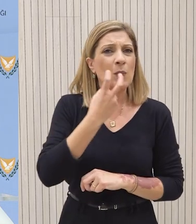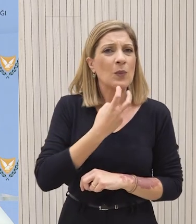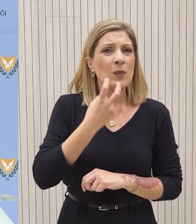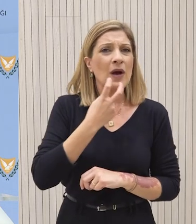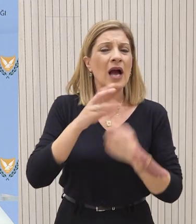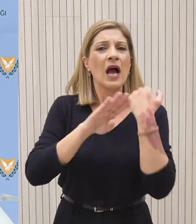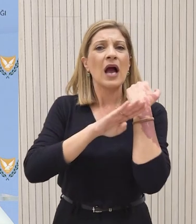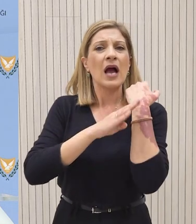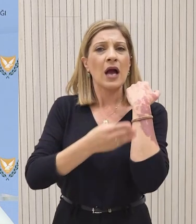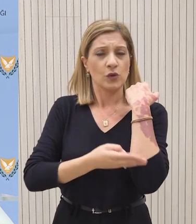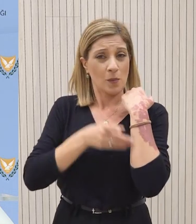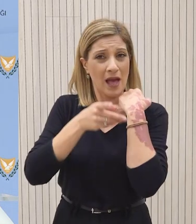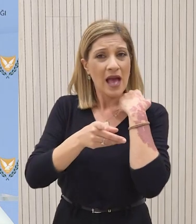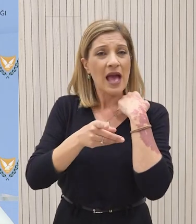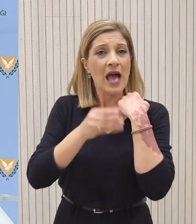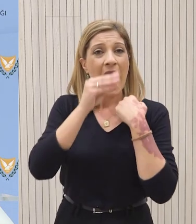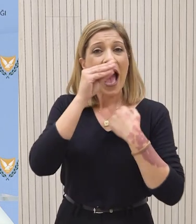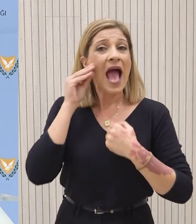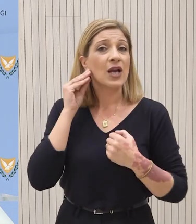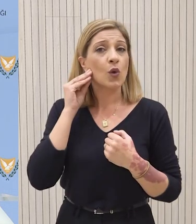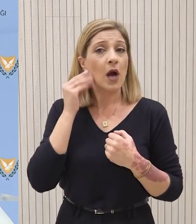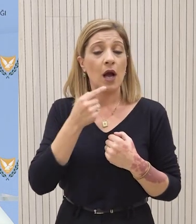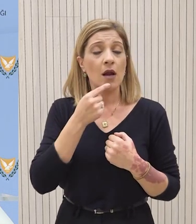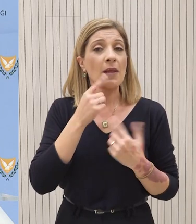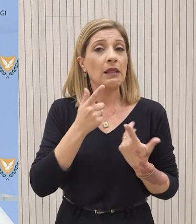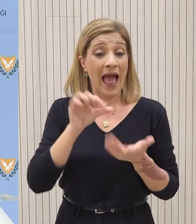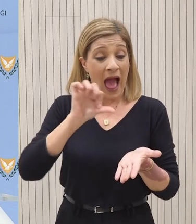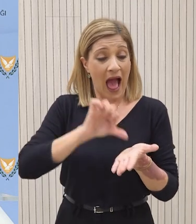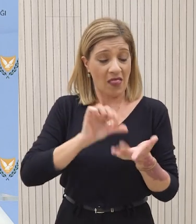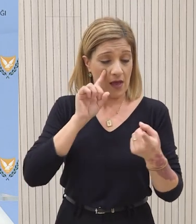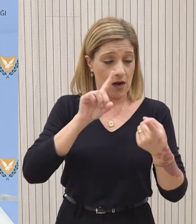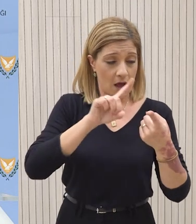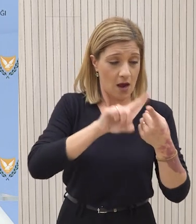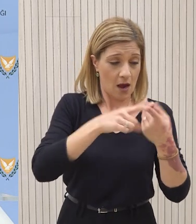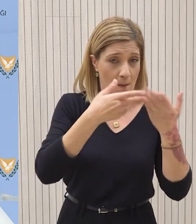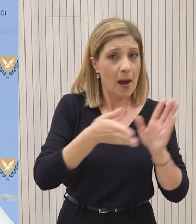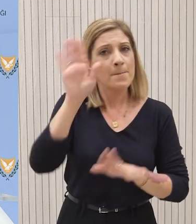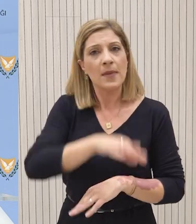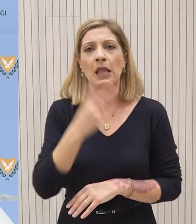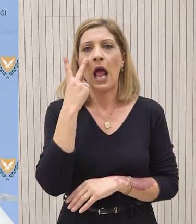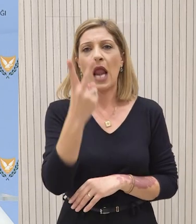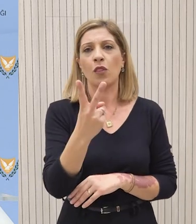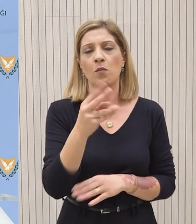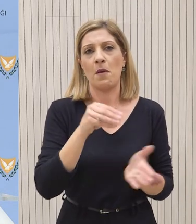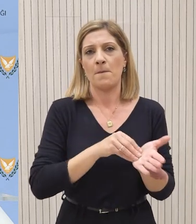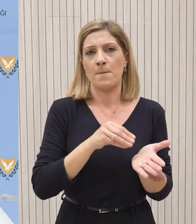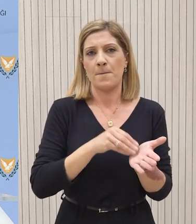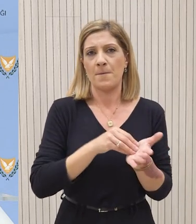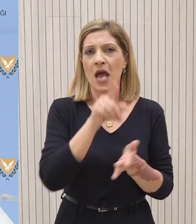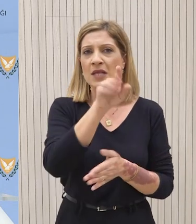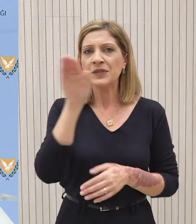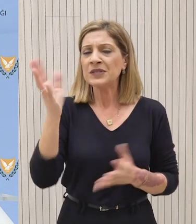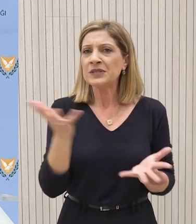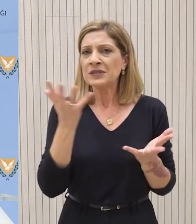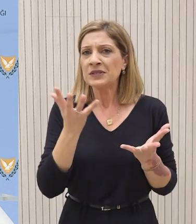κύριου Εκτογάν δεν θα βγούμε τι θα γίνει μετά που θα επιστρέψει από την Αθήνα. Υπάρχει κάτι συγκεκριμένο που πρόεδρο πιάσω σε σχέση με την συγκεκριτική που